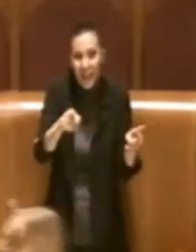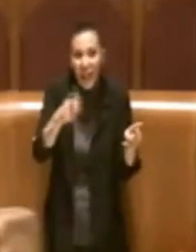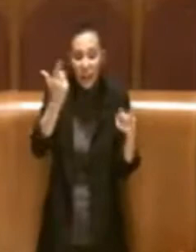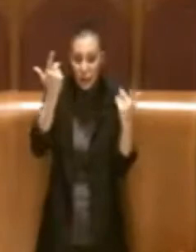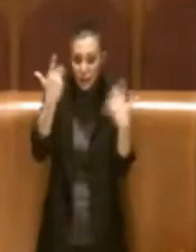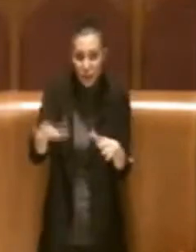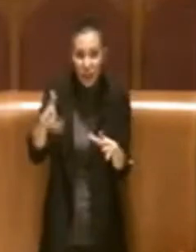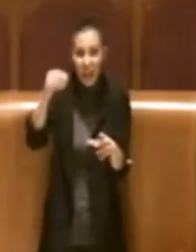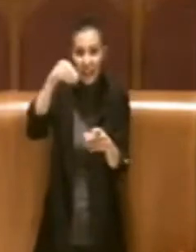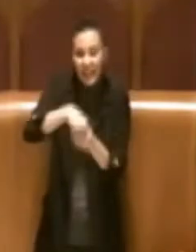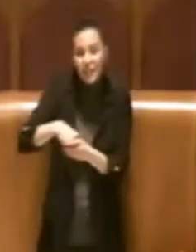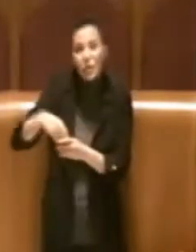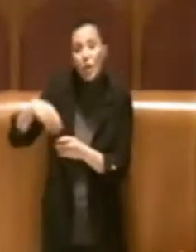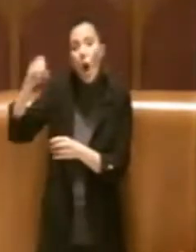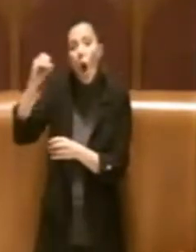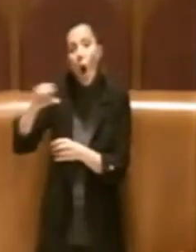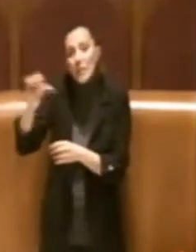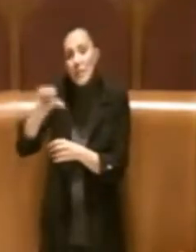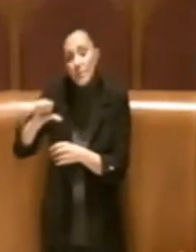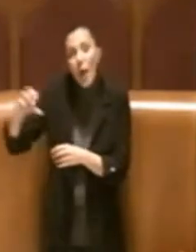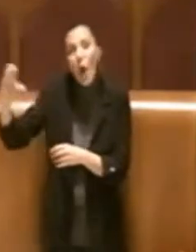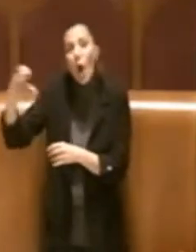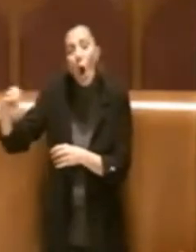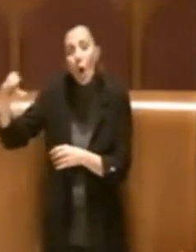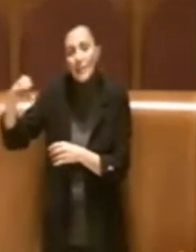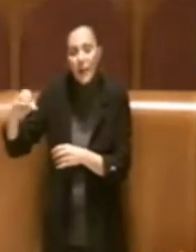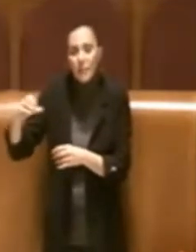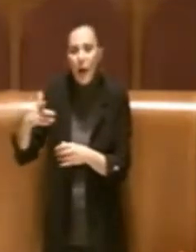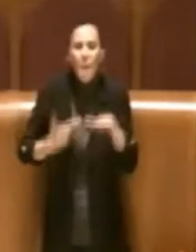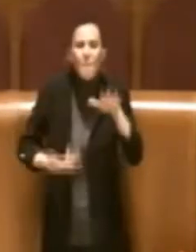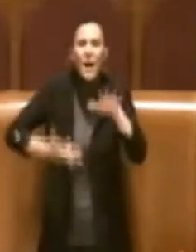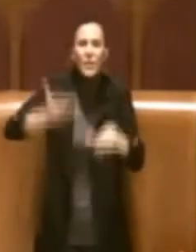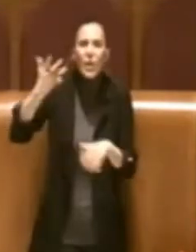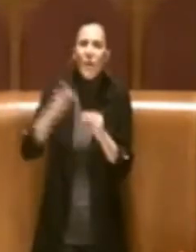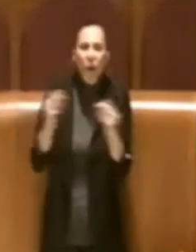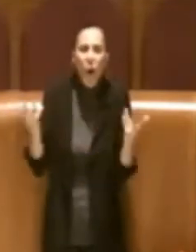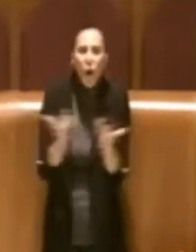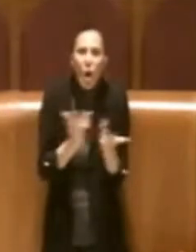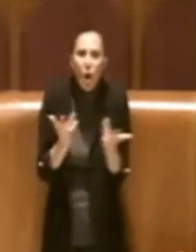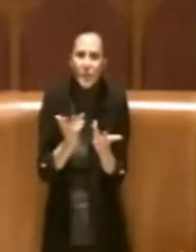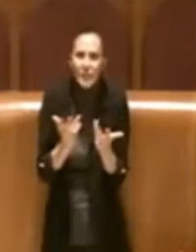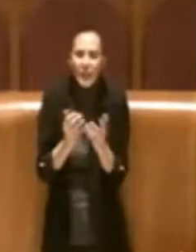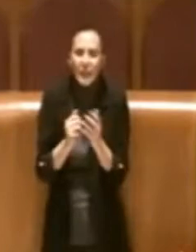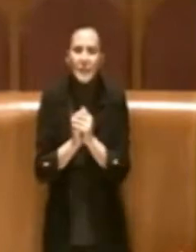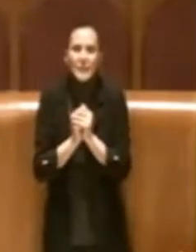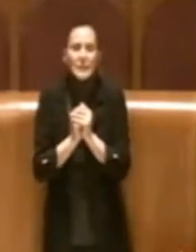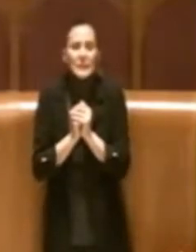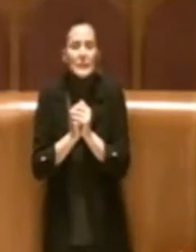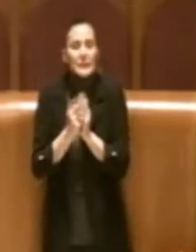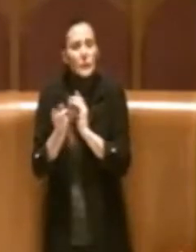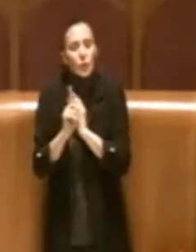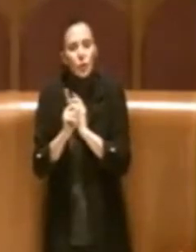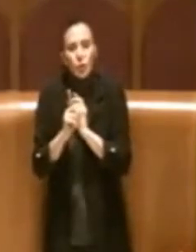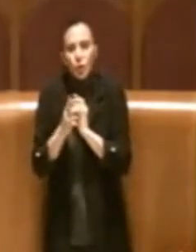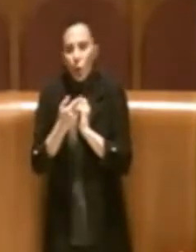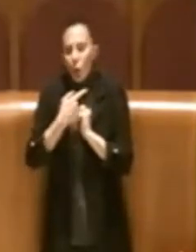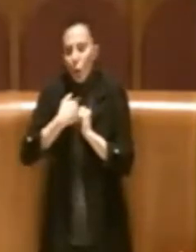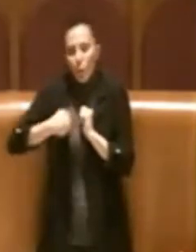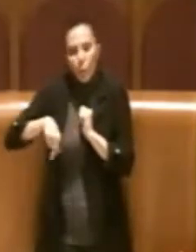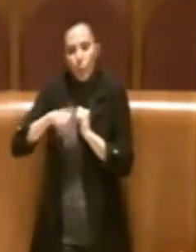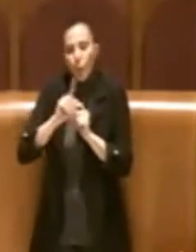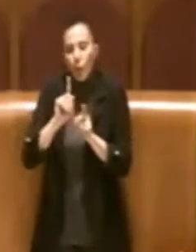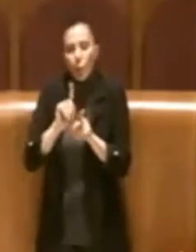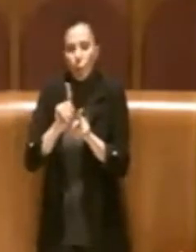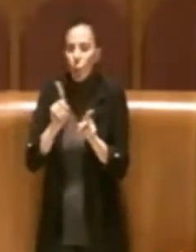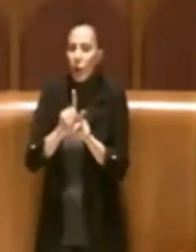regolamento OSPEC-OSAP. Quindi cosa farà la maggioranza? La maggioranza non può farsi orientare dall